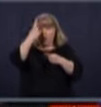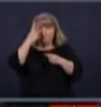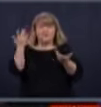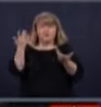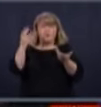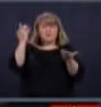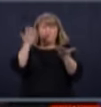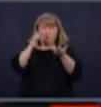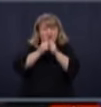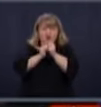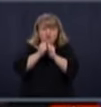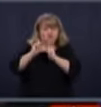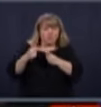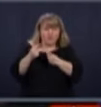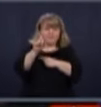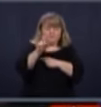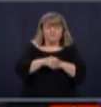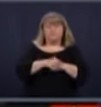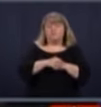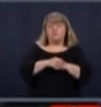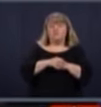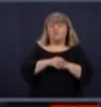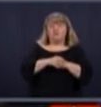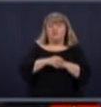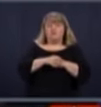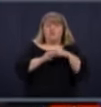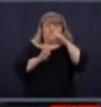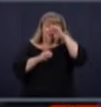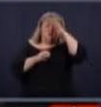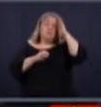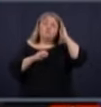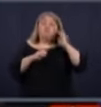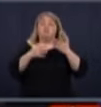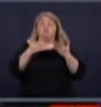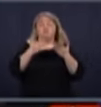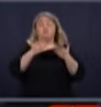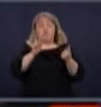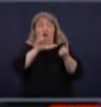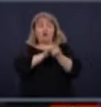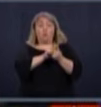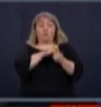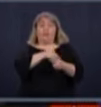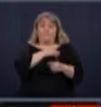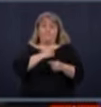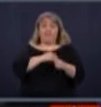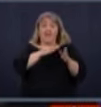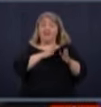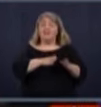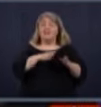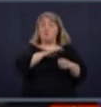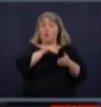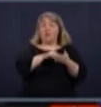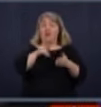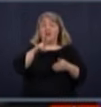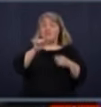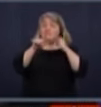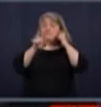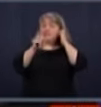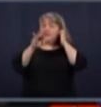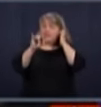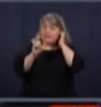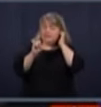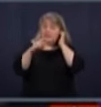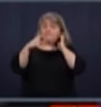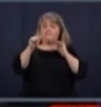J'ai été capable d'abord de rencontrer la mairesse de Montréal, Valérie Plante. On a pu discuter